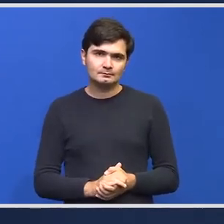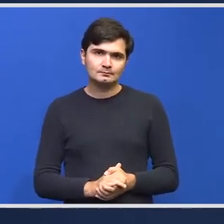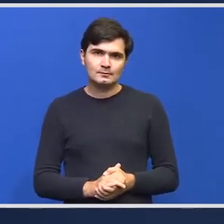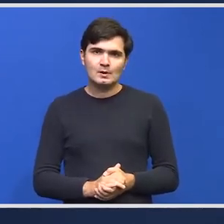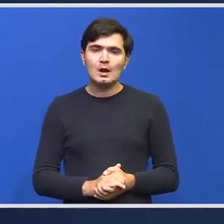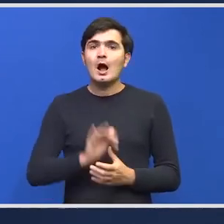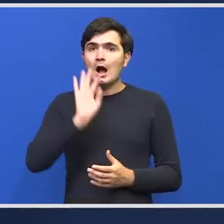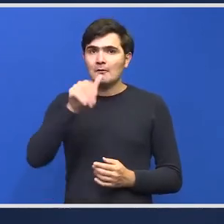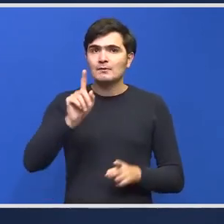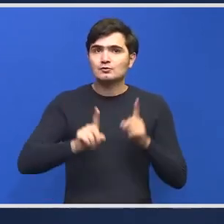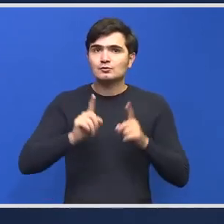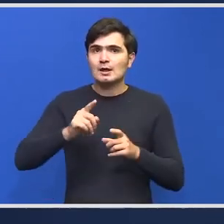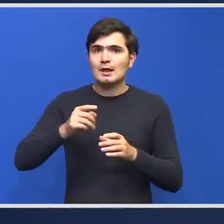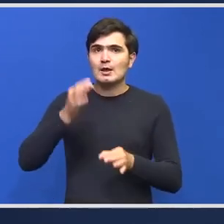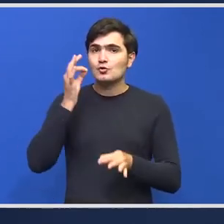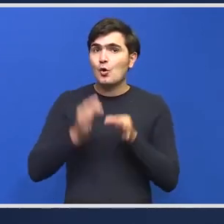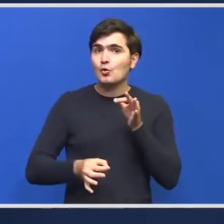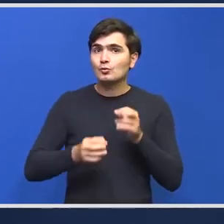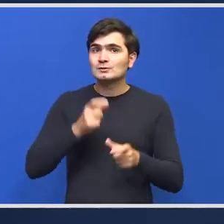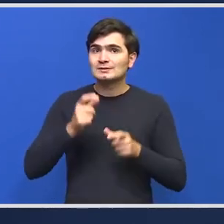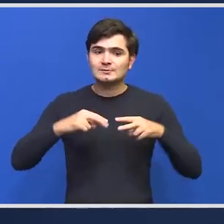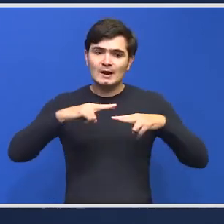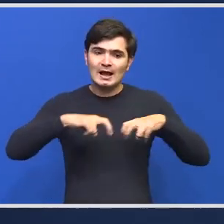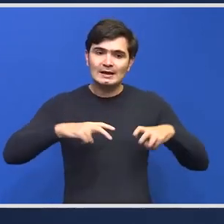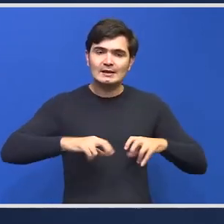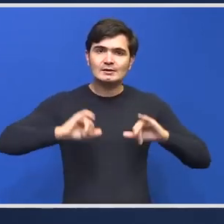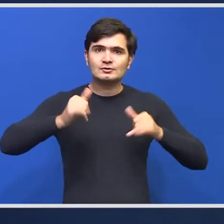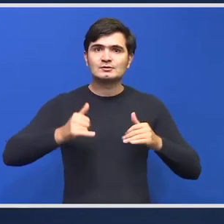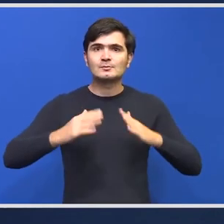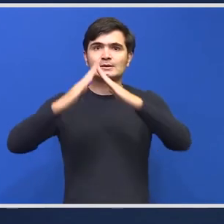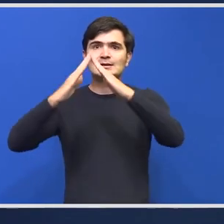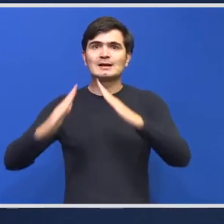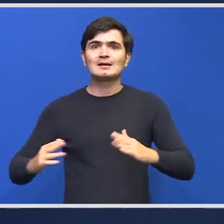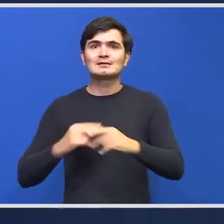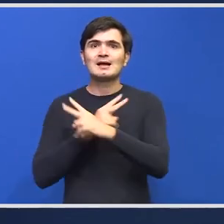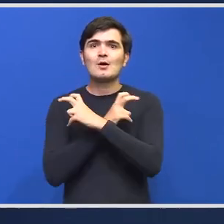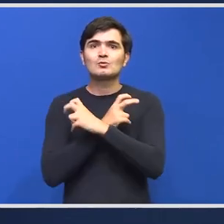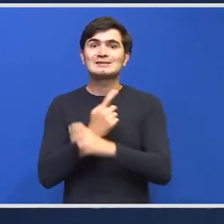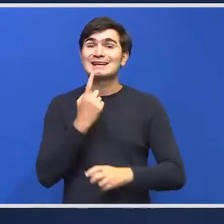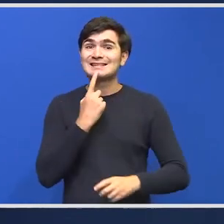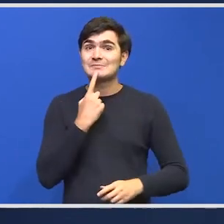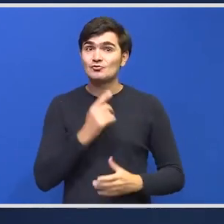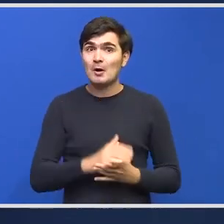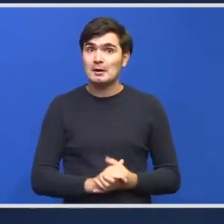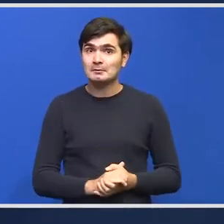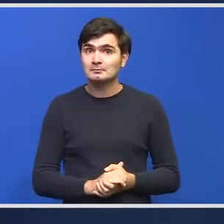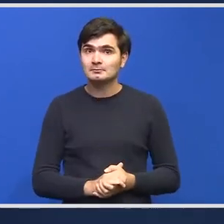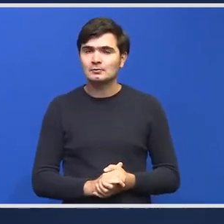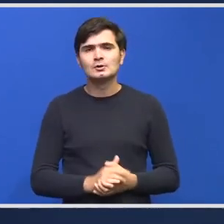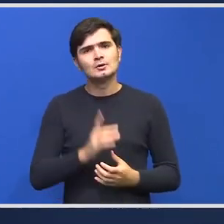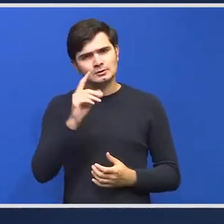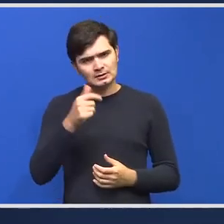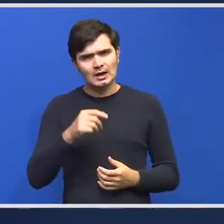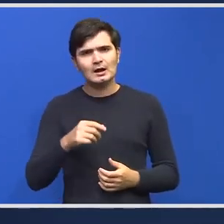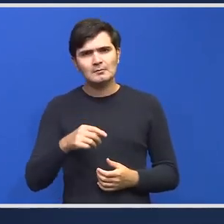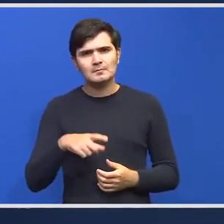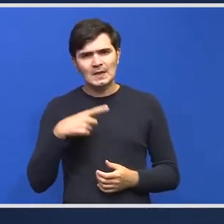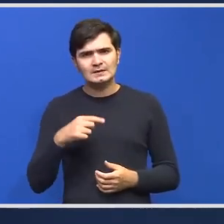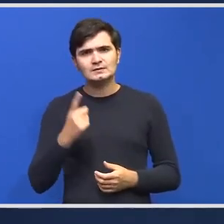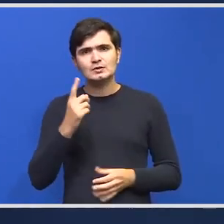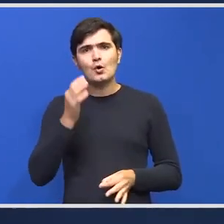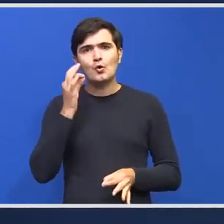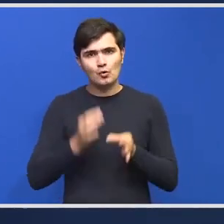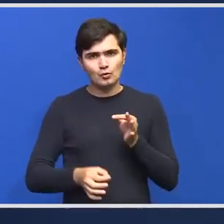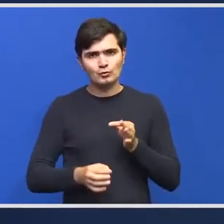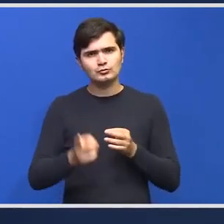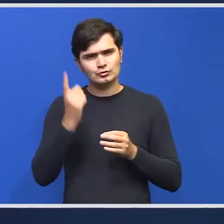concluzii ale anchetei cu privire la ceea ce s-a întâmplat la Casa Austria-Timișoara? Da, există o concluzie a